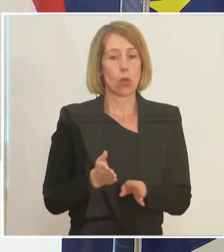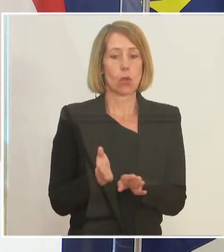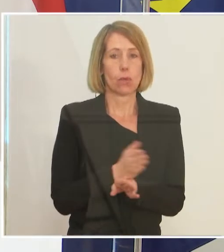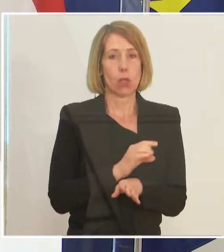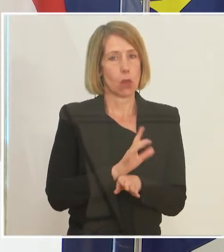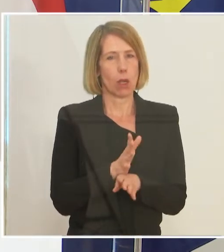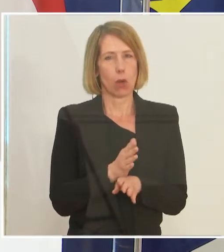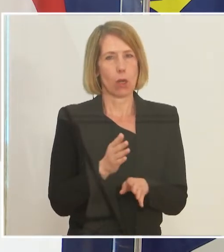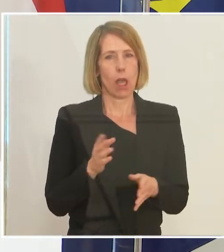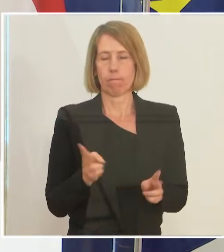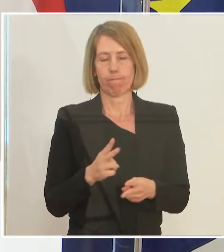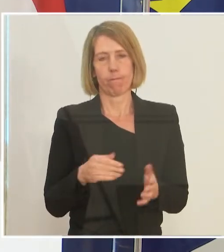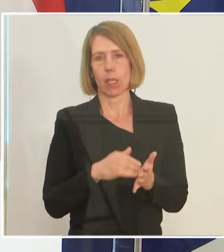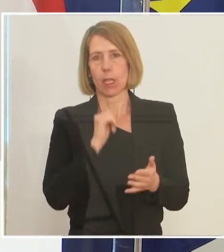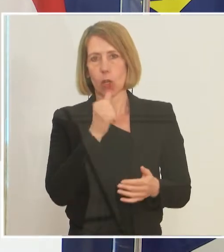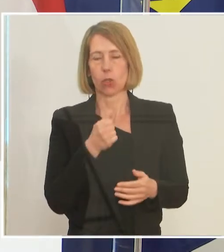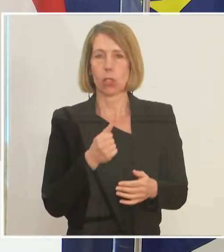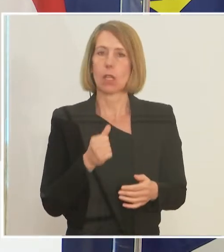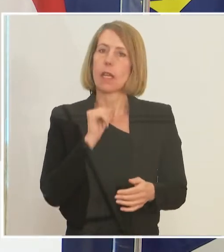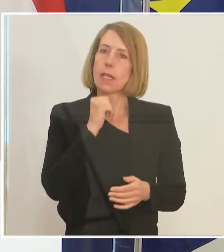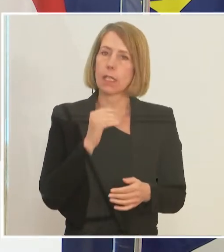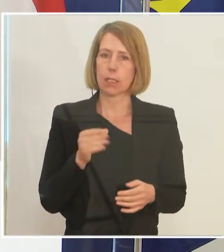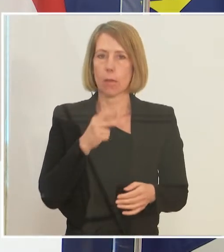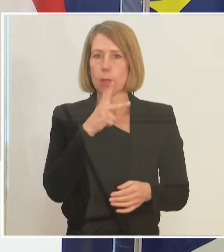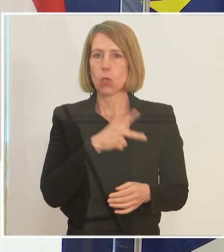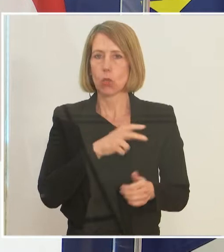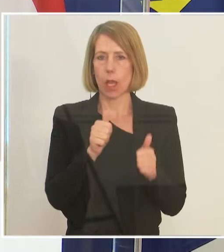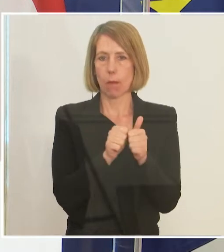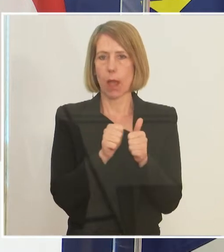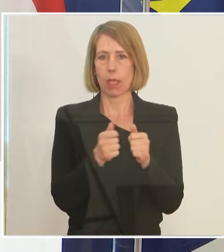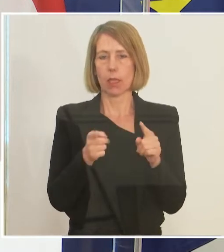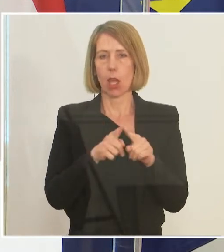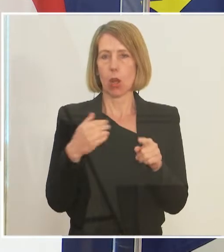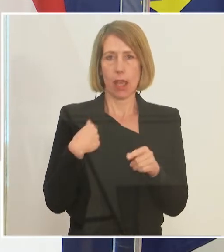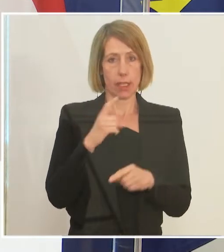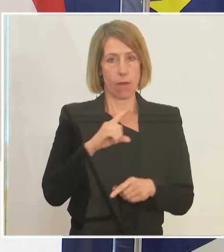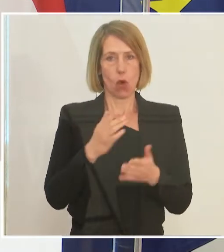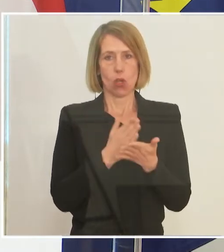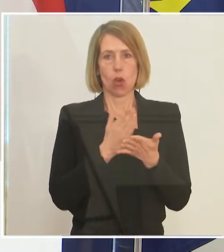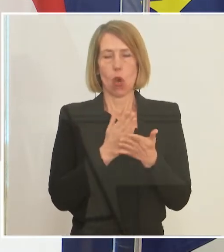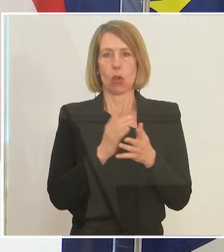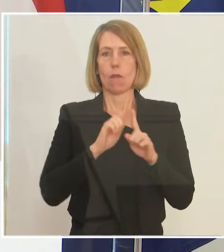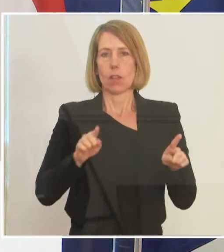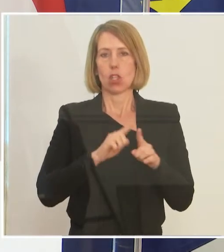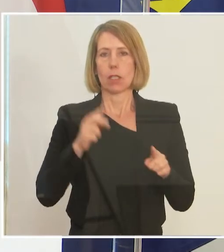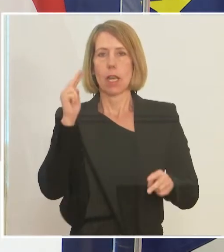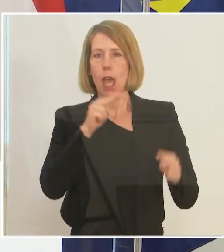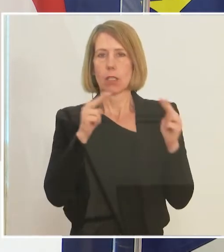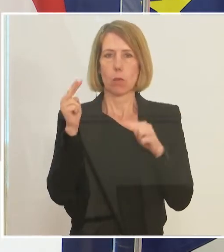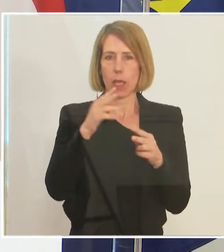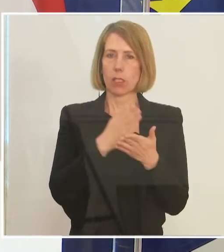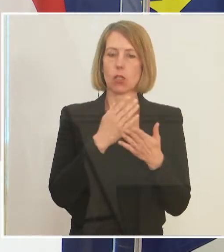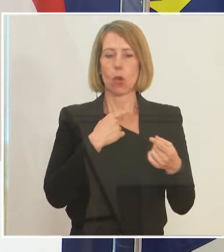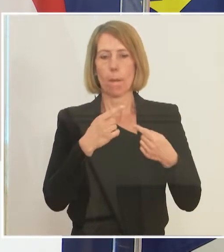Corona. Und wir haben gestern auch mit den Sozialpartnern und in den letzten Wochen schon über die verschiedenen Aspekte gesprochen, die da relevant